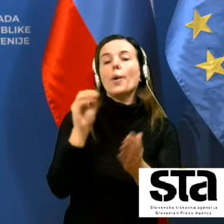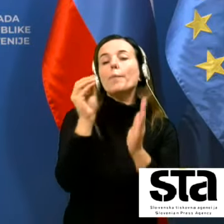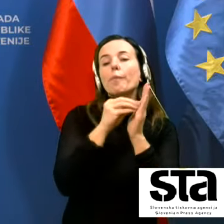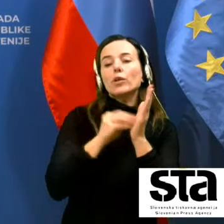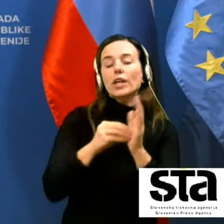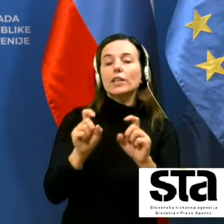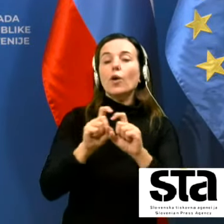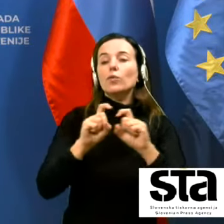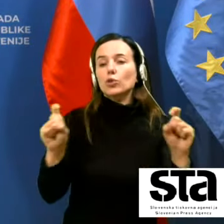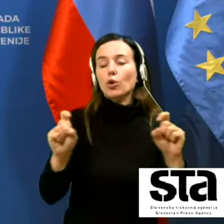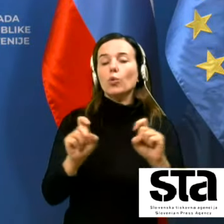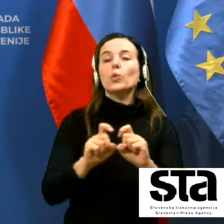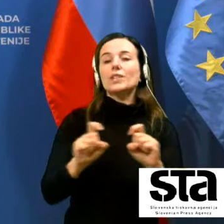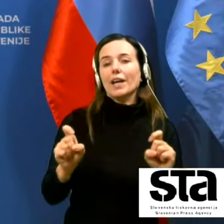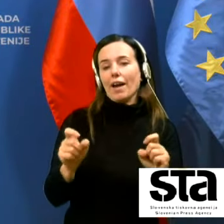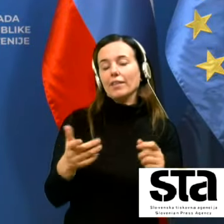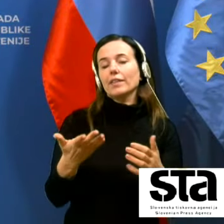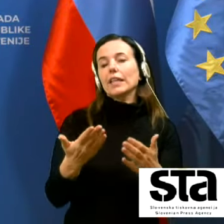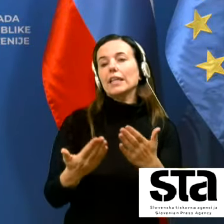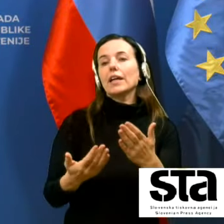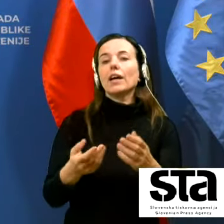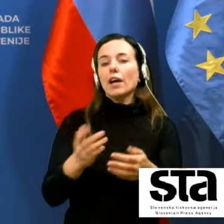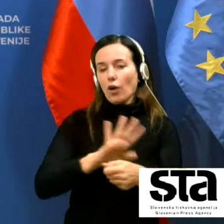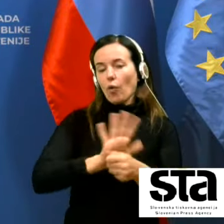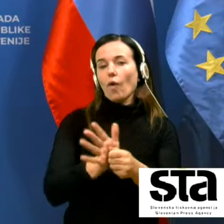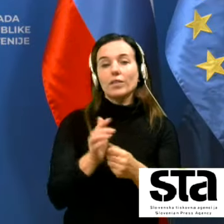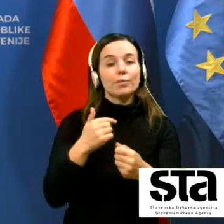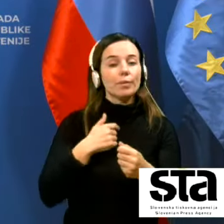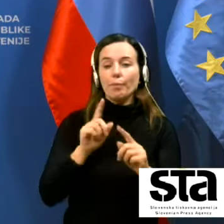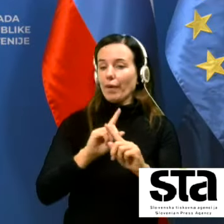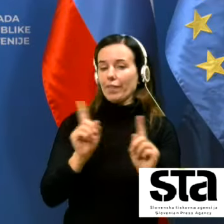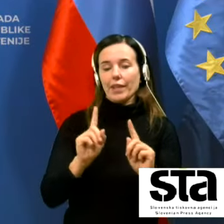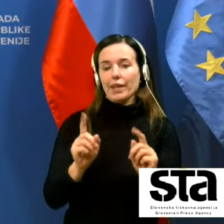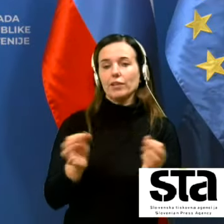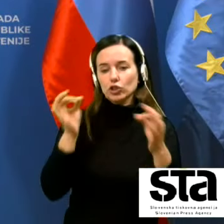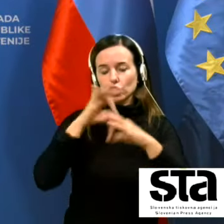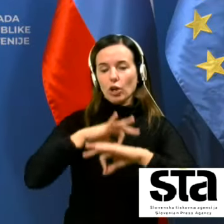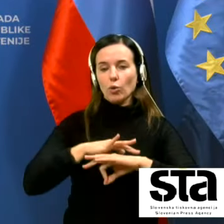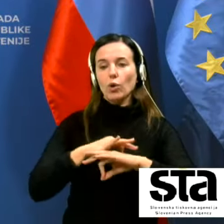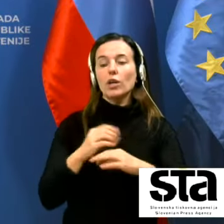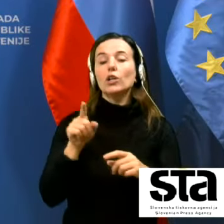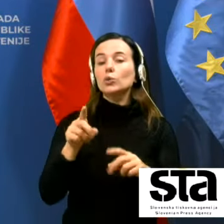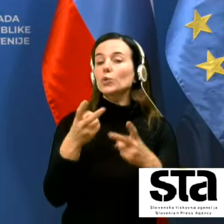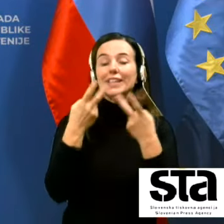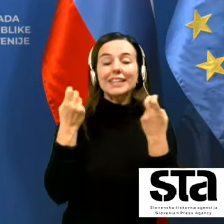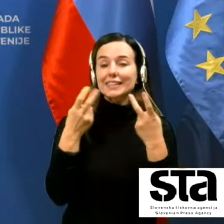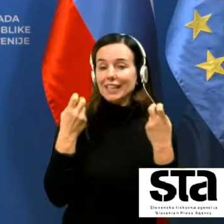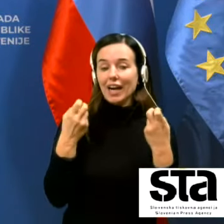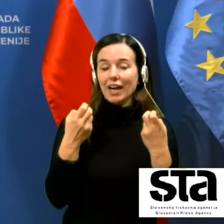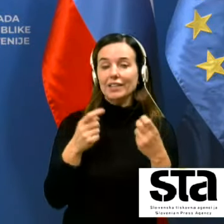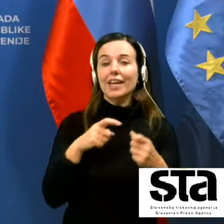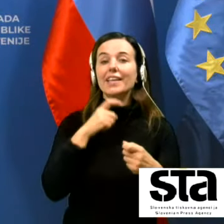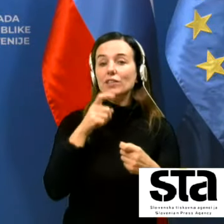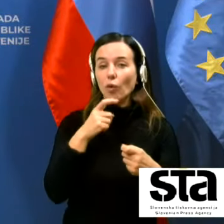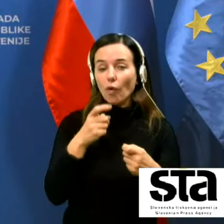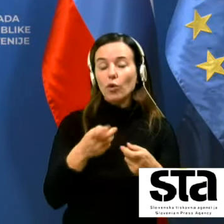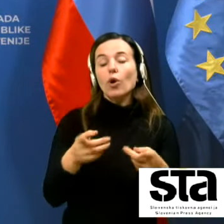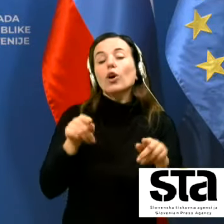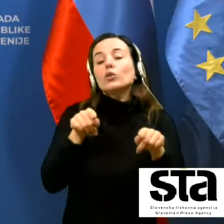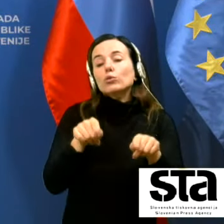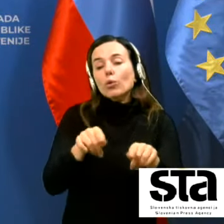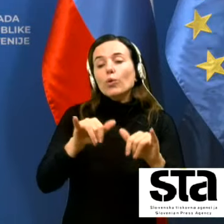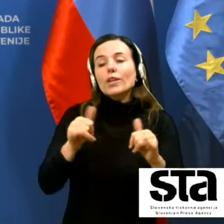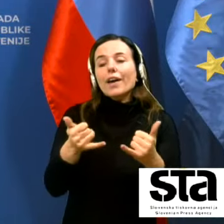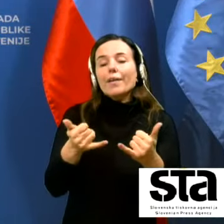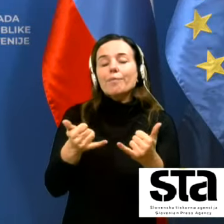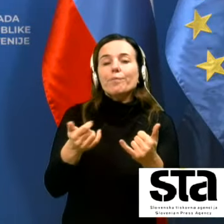zaradi covida med tem ko mi v tem trenutku ne in to sveda ni iskanje izgovorov število žrtav